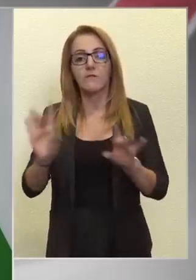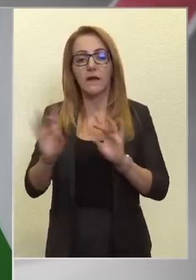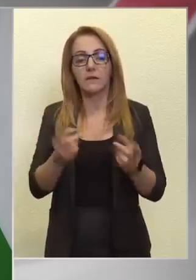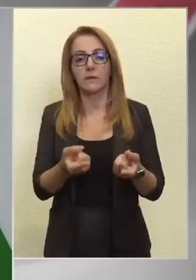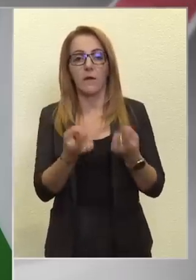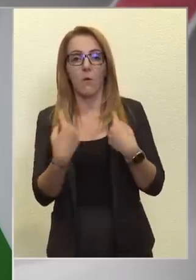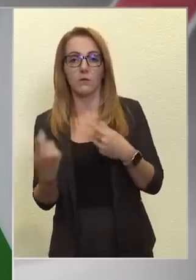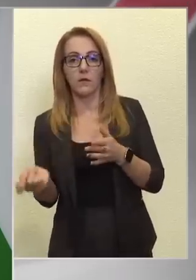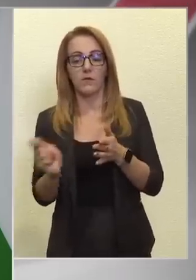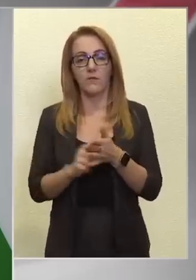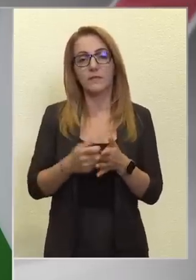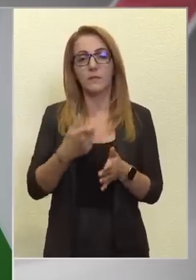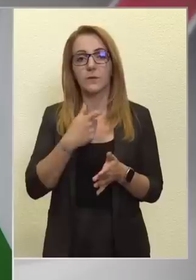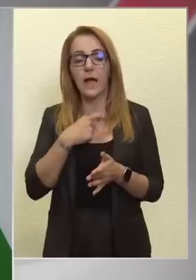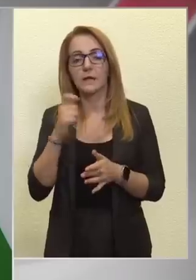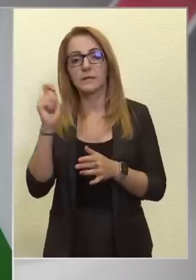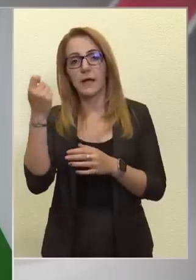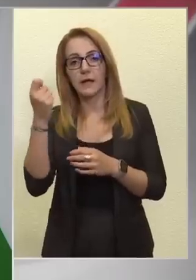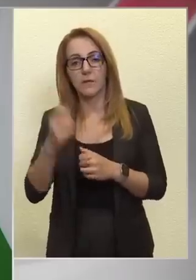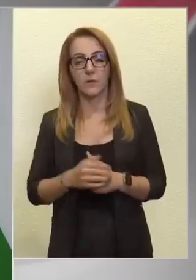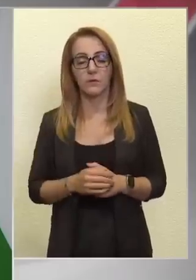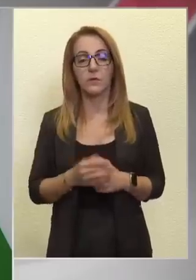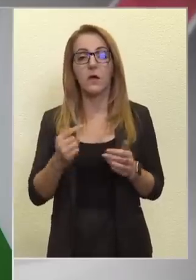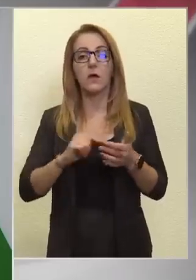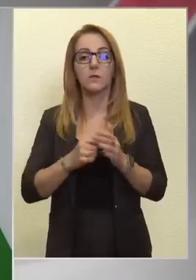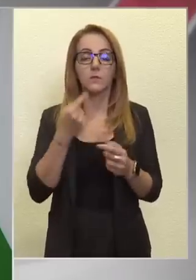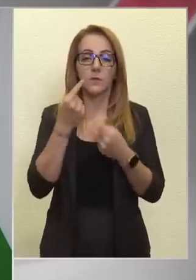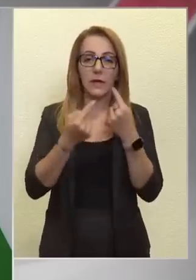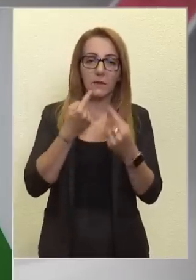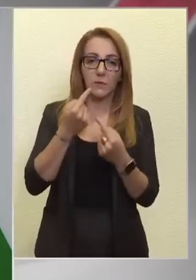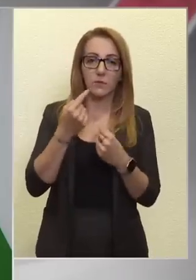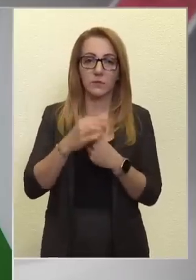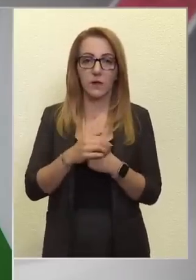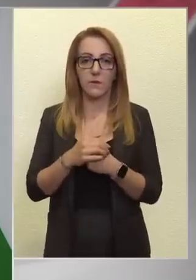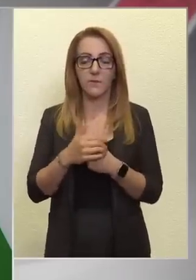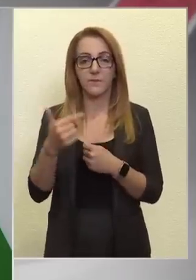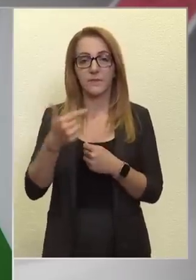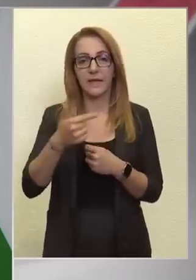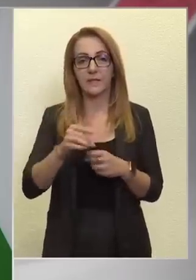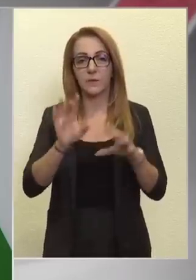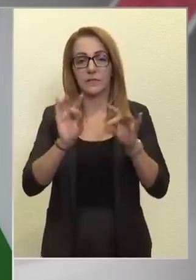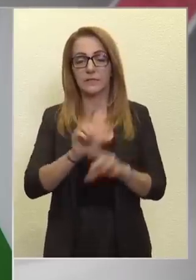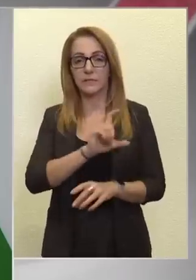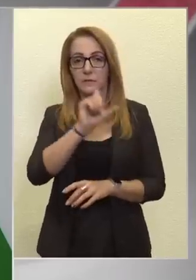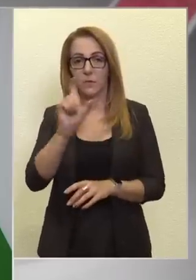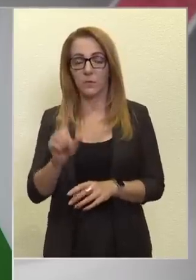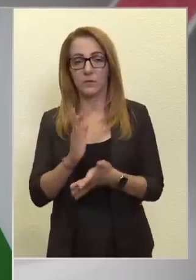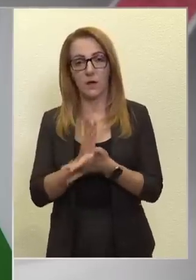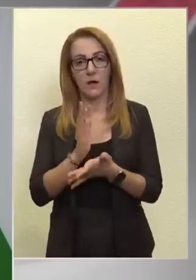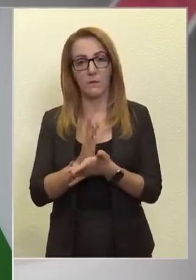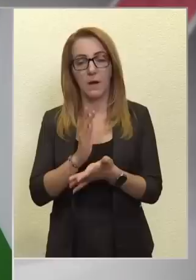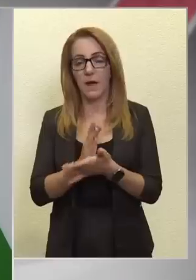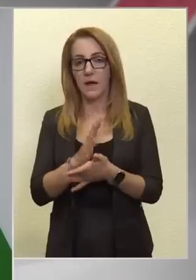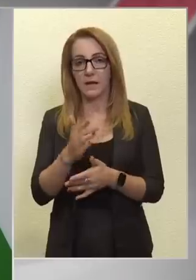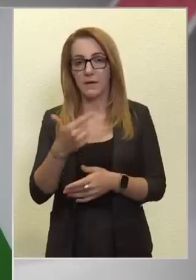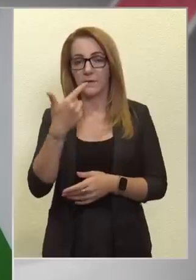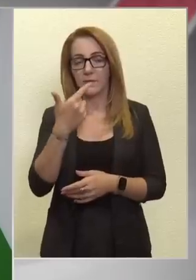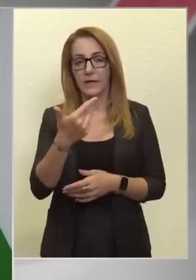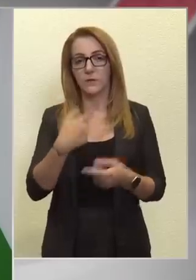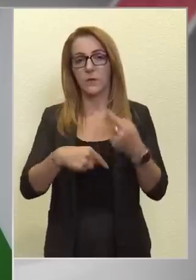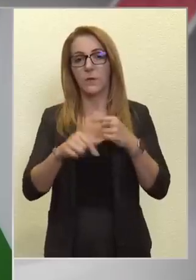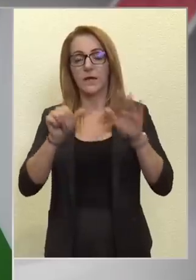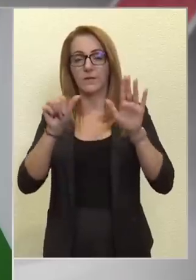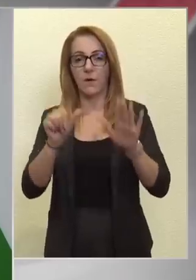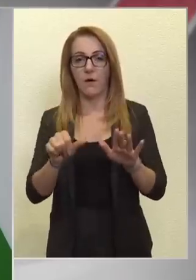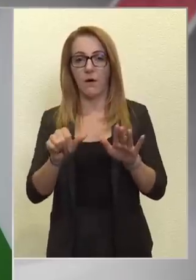hogy honnan veszünk gázt, honnan veszünk áramot. Többször elmondtam, hogy 2010 óta már nem kettő, hanem hat